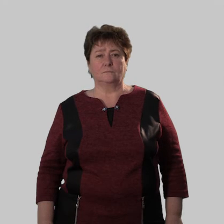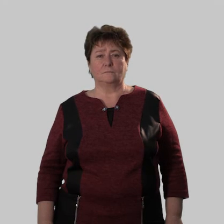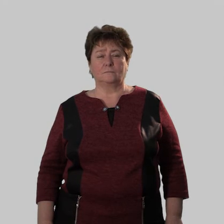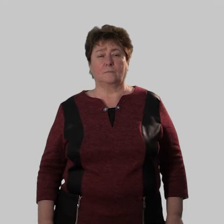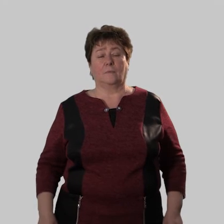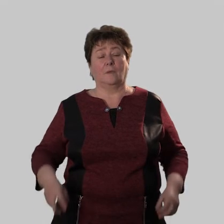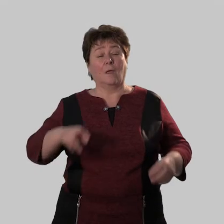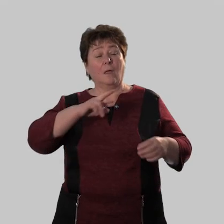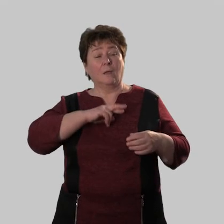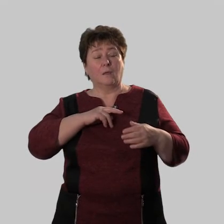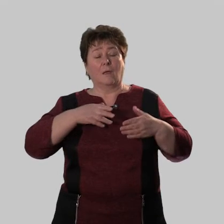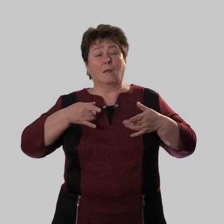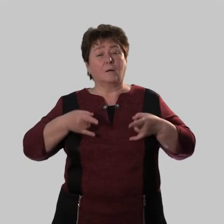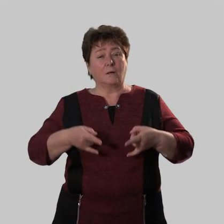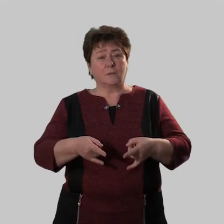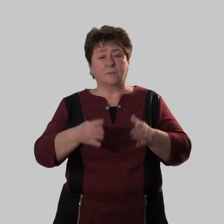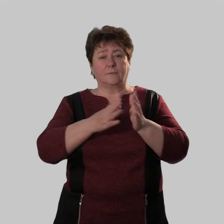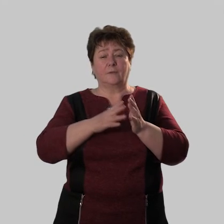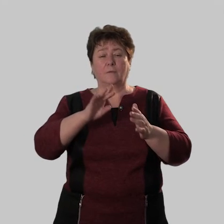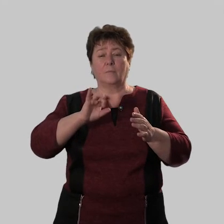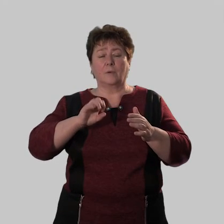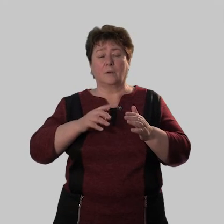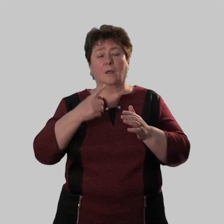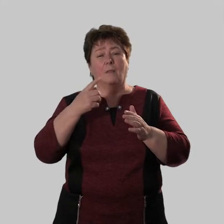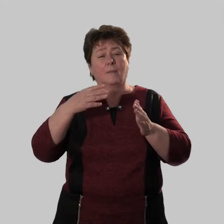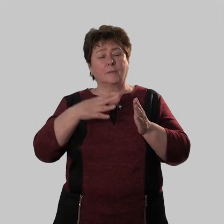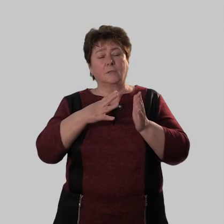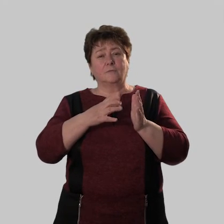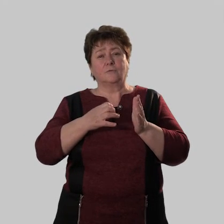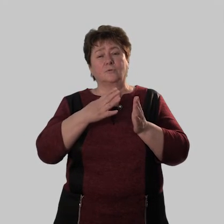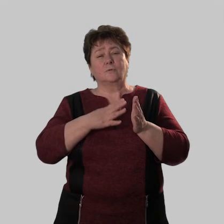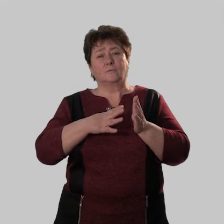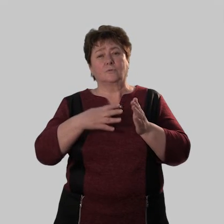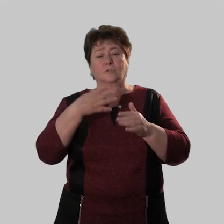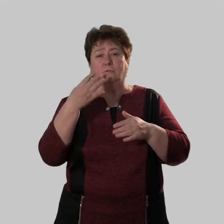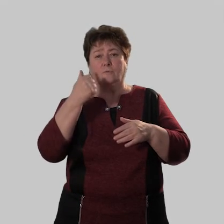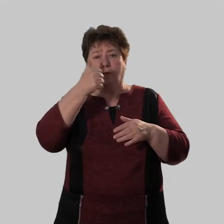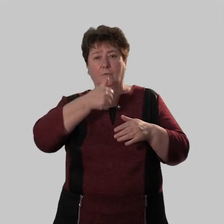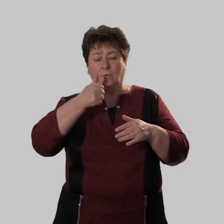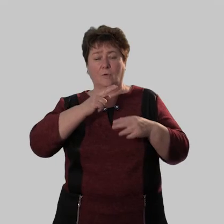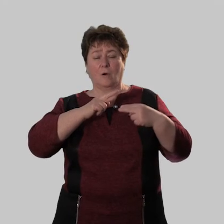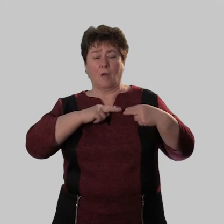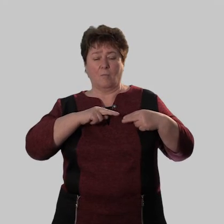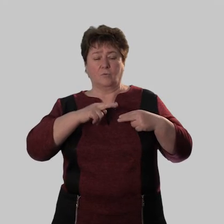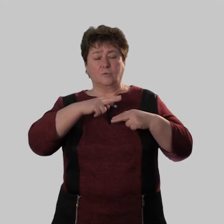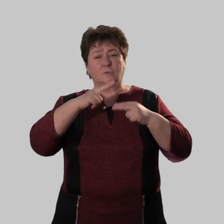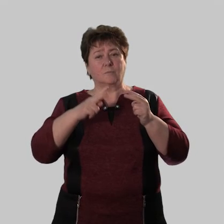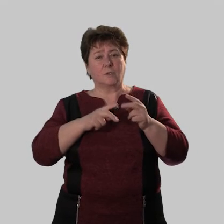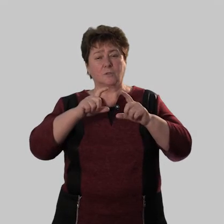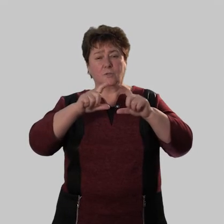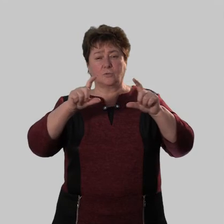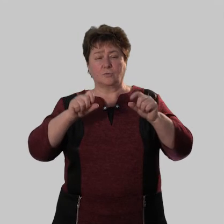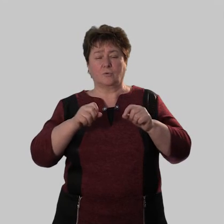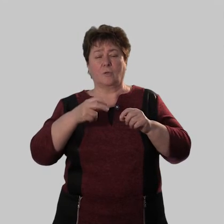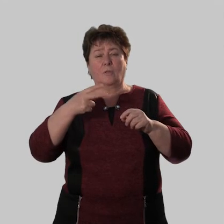я родился 9 марта 1994 года работаю в 17